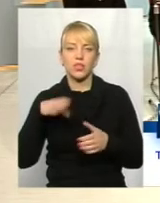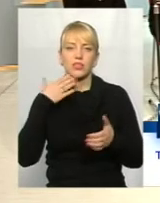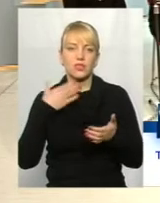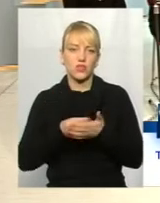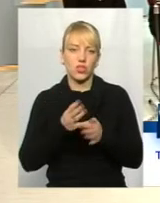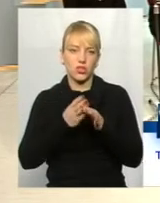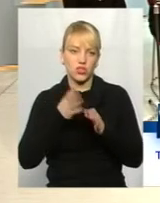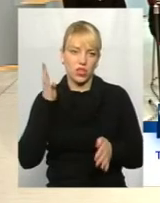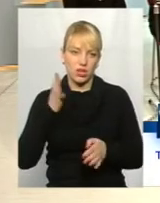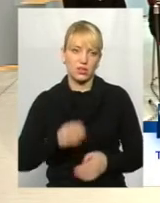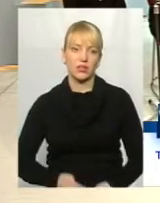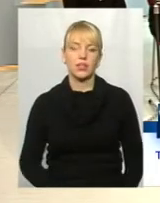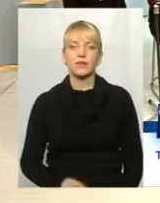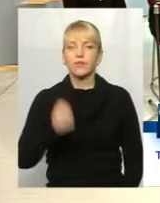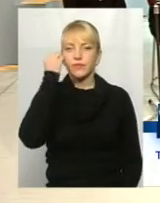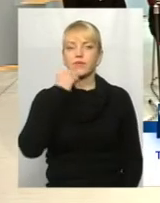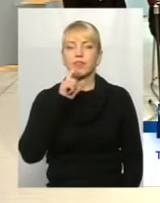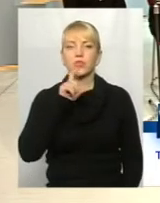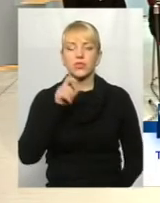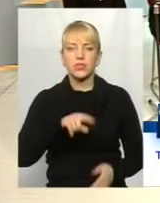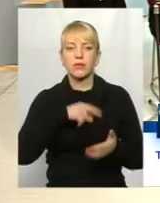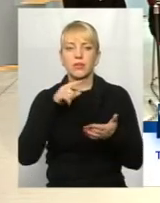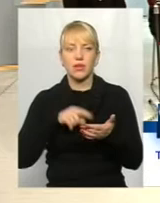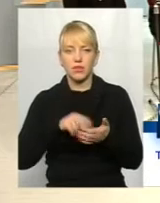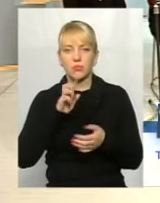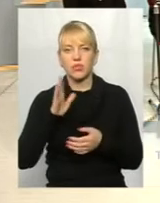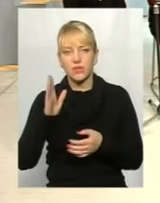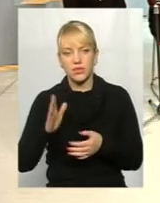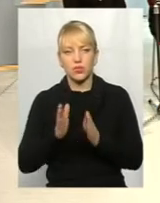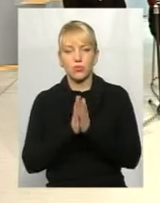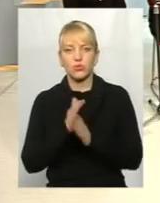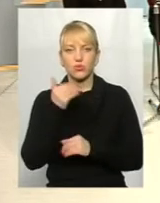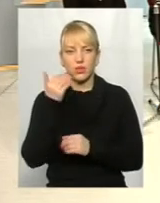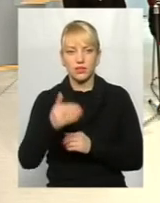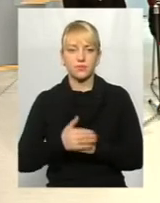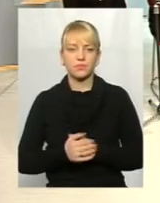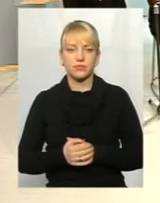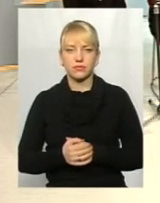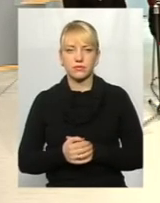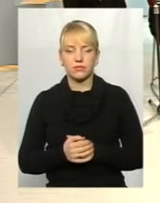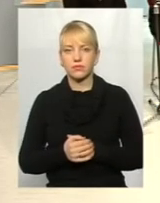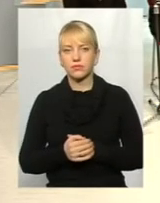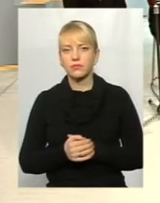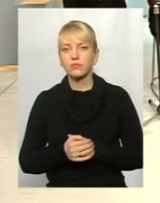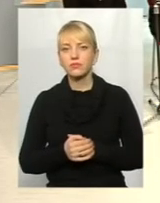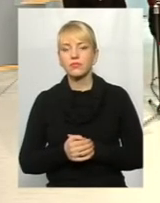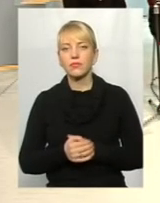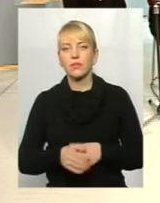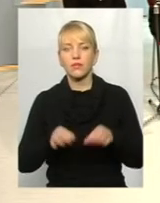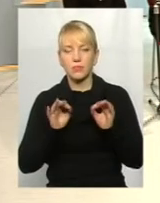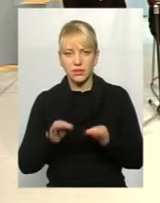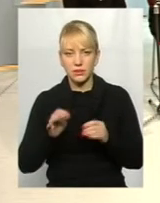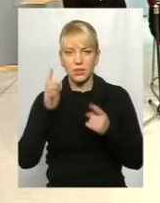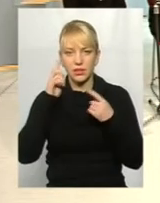Дякую за питання. Борис Валсилюч, прошу вас, спочатку, мабуть. Ну, в принципі, ідея